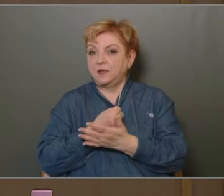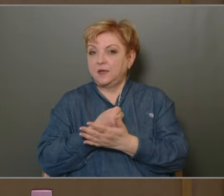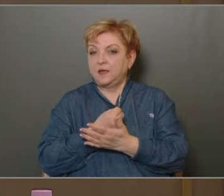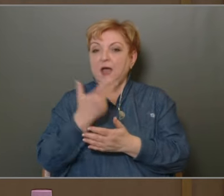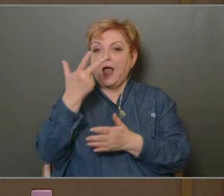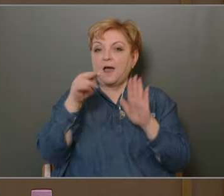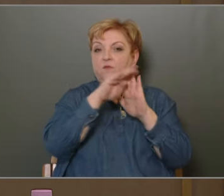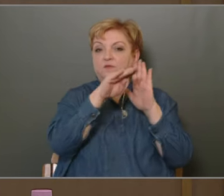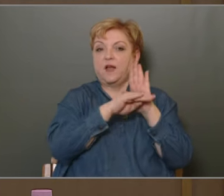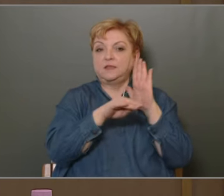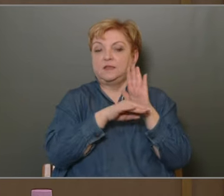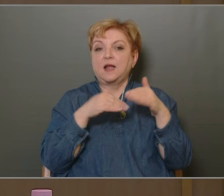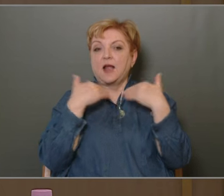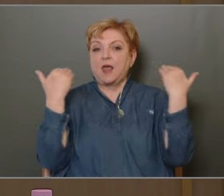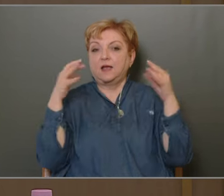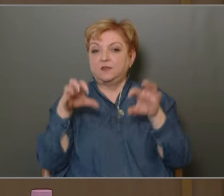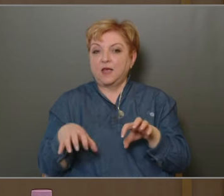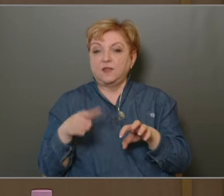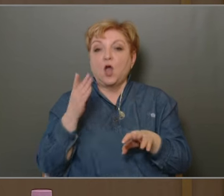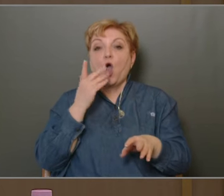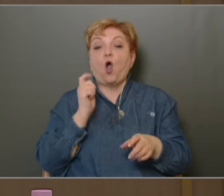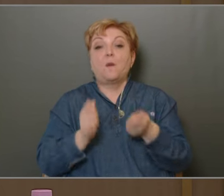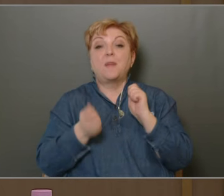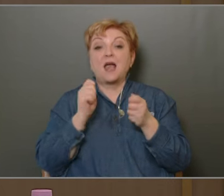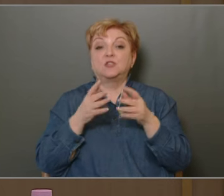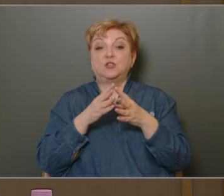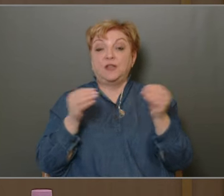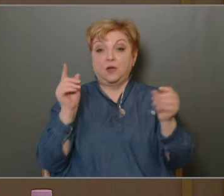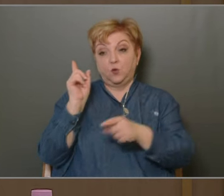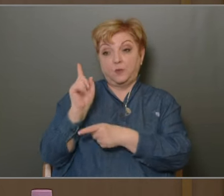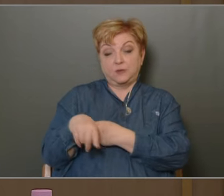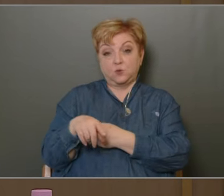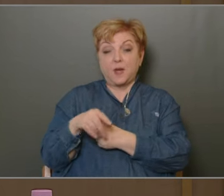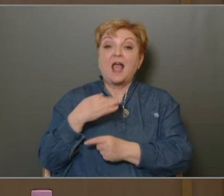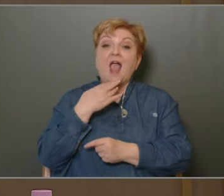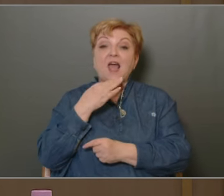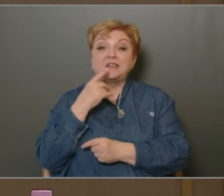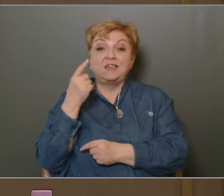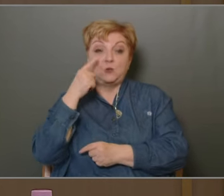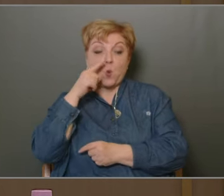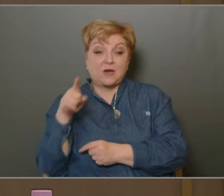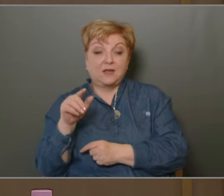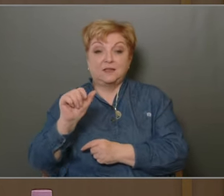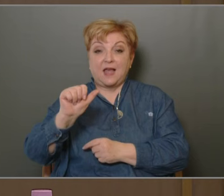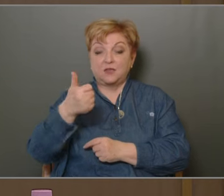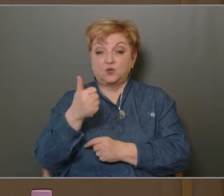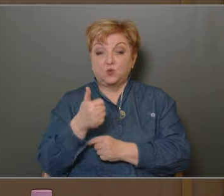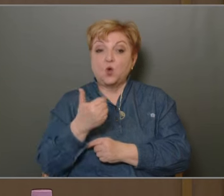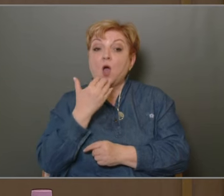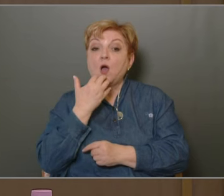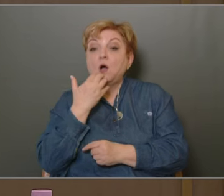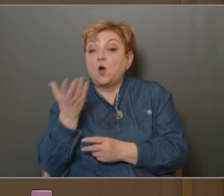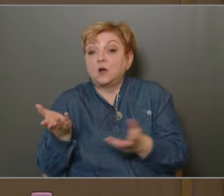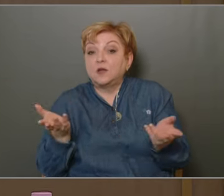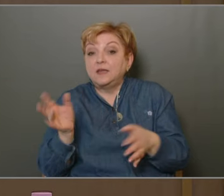Három feltételnek kell eleget tenni akkor, hogyha pályázat nélkül bízzuk meg Erdélyi Nórát igazgatónak. Az első az, hogy Erdélyi Nóra akarja